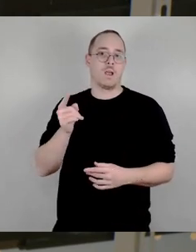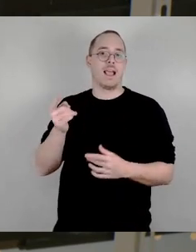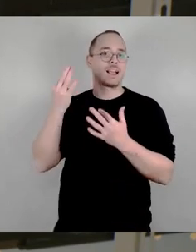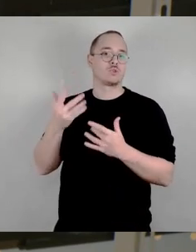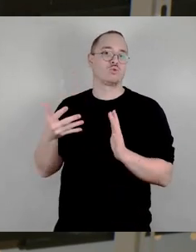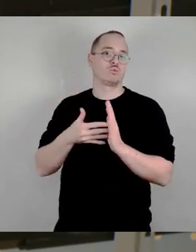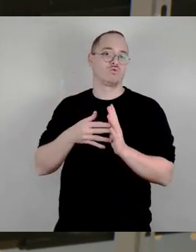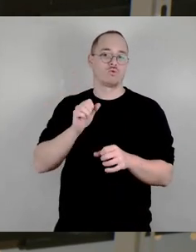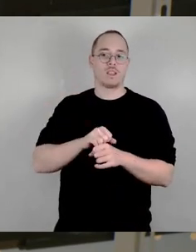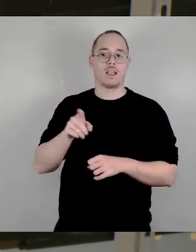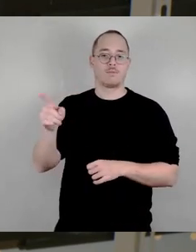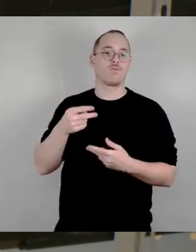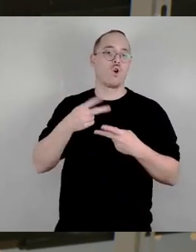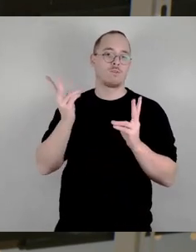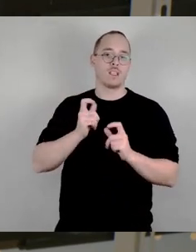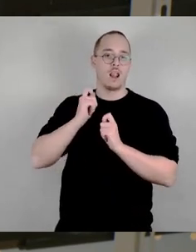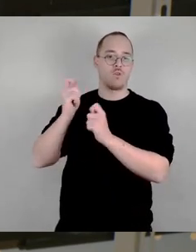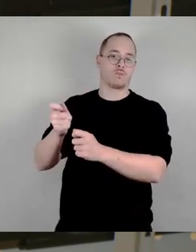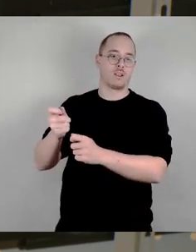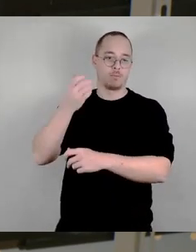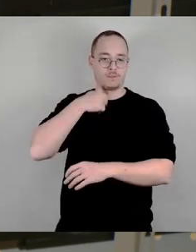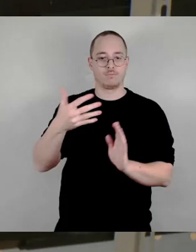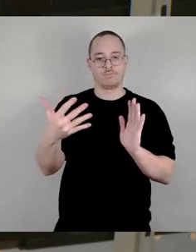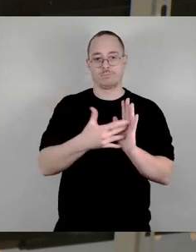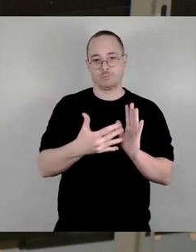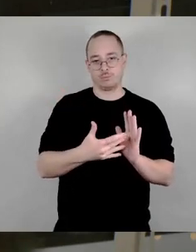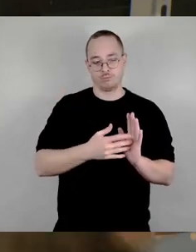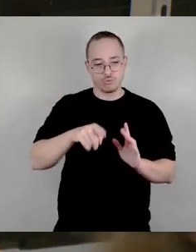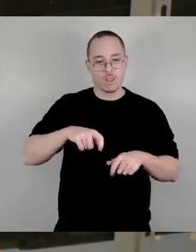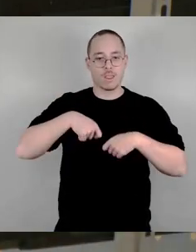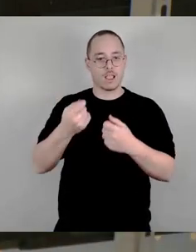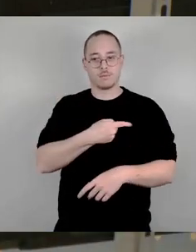offiziell einen Auftrag. Und dann werden wir sehen, was da rauskommt. Vielen Dank.